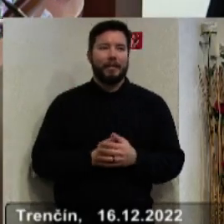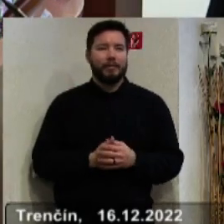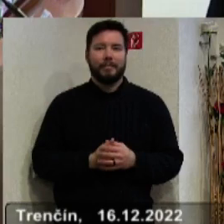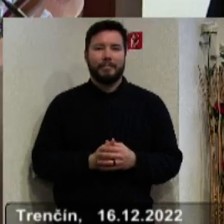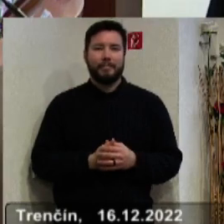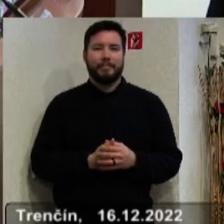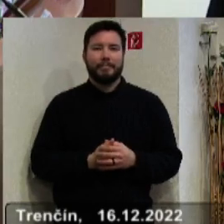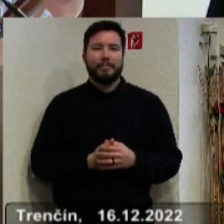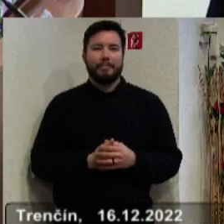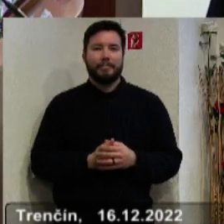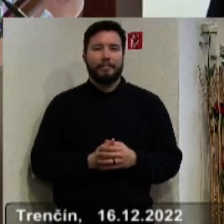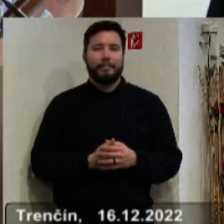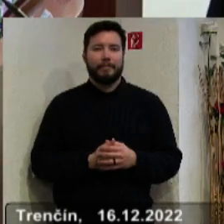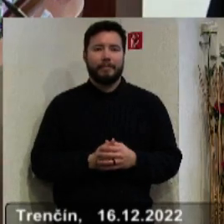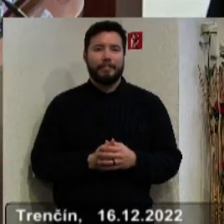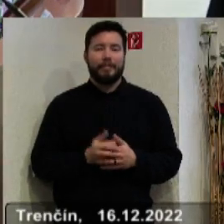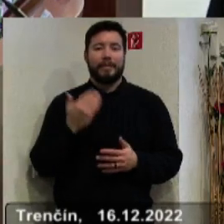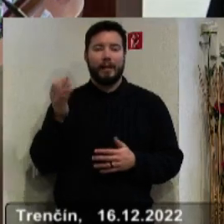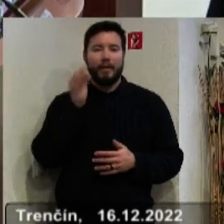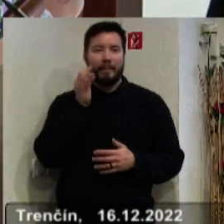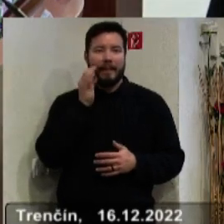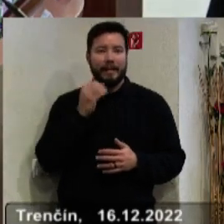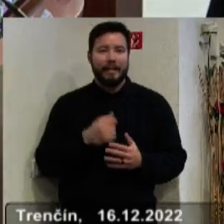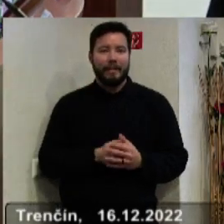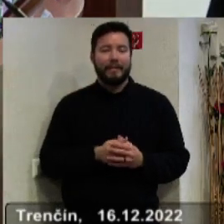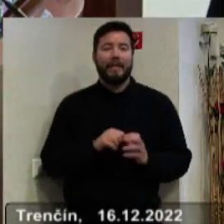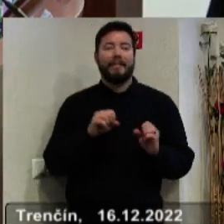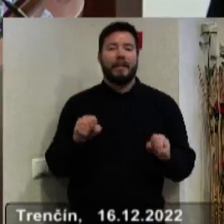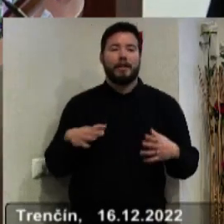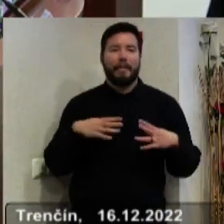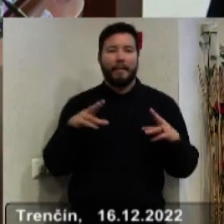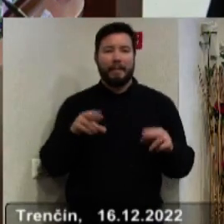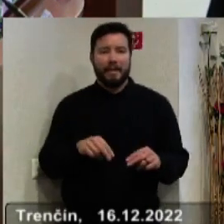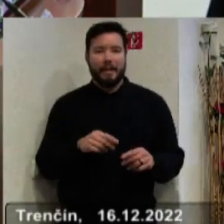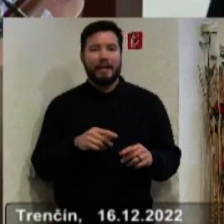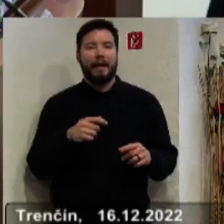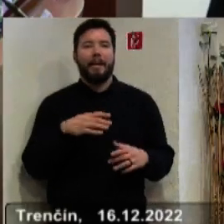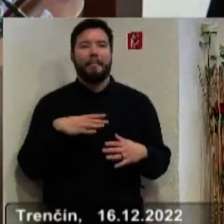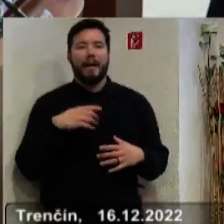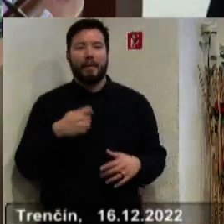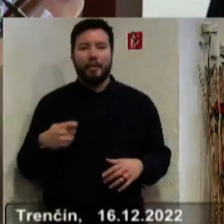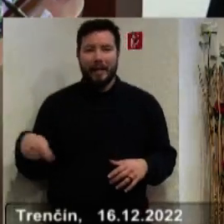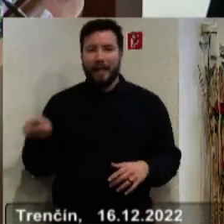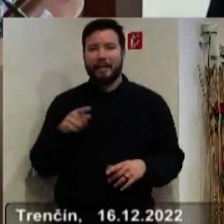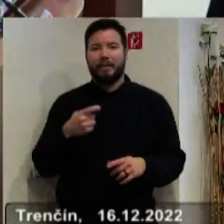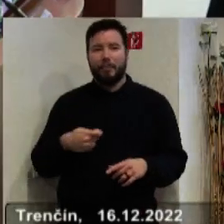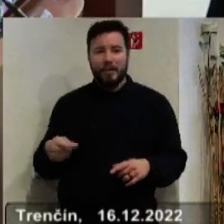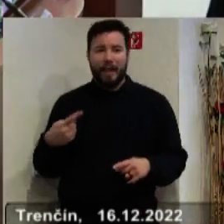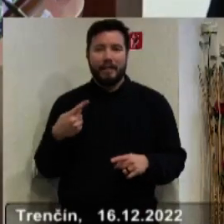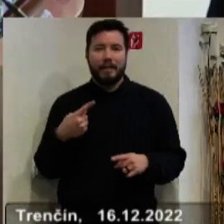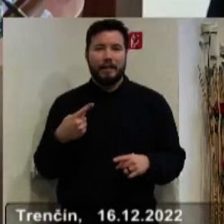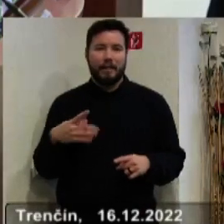Ďakujem pekne, váženým predseda, pani poslankyne, pani poslanci